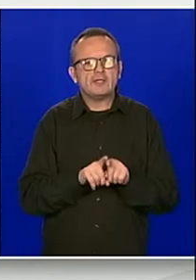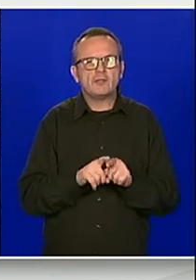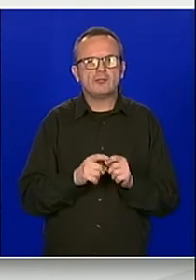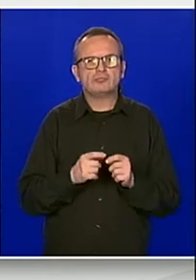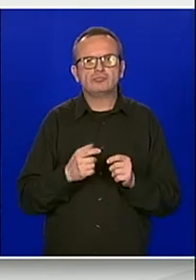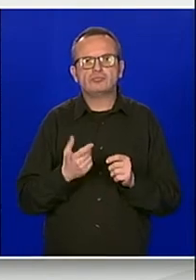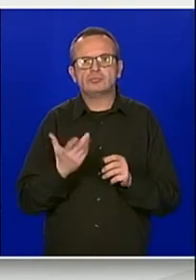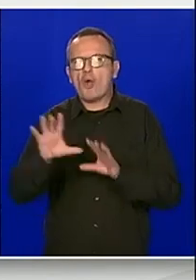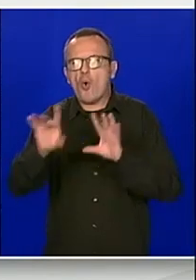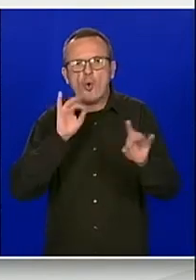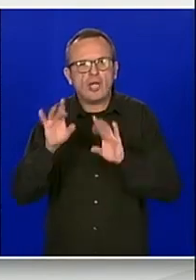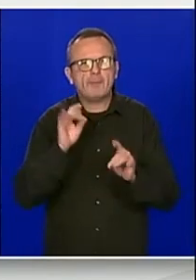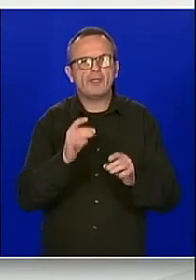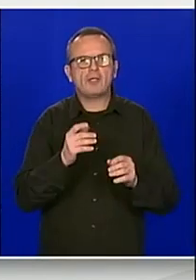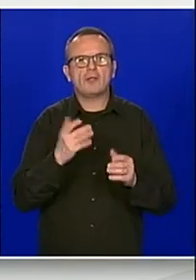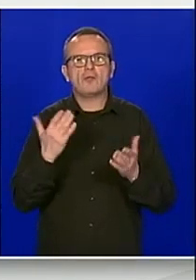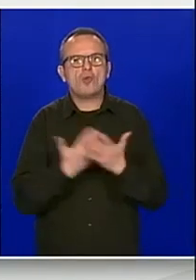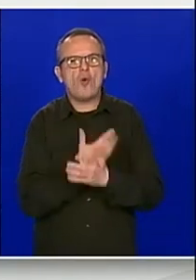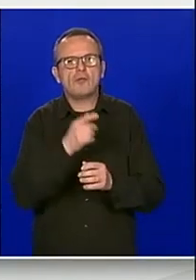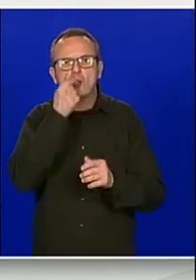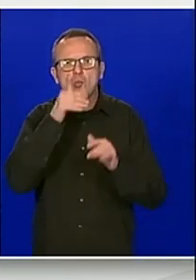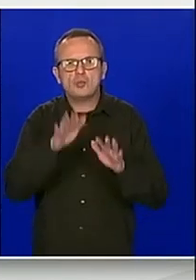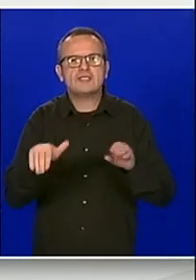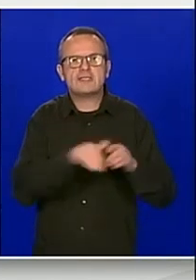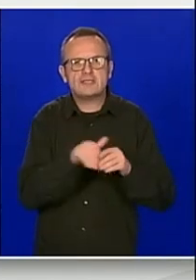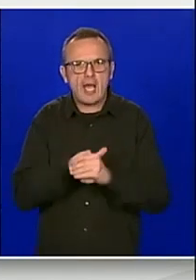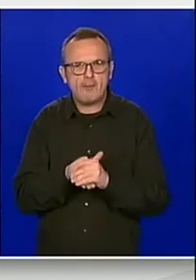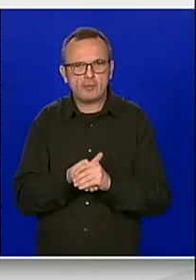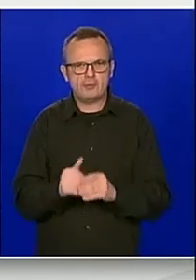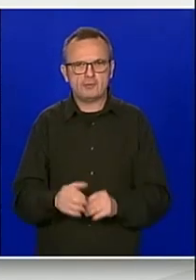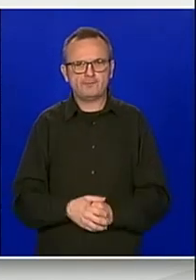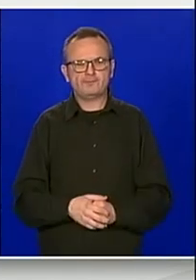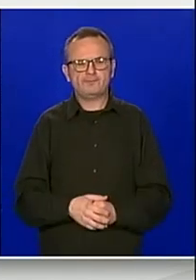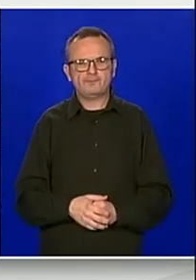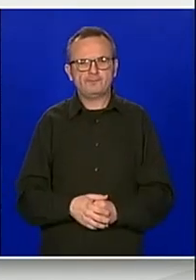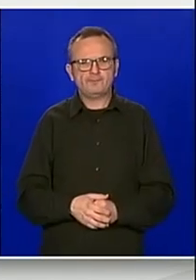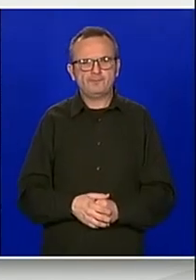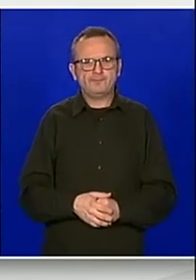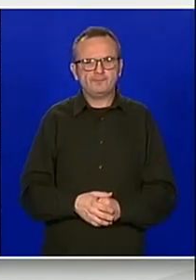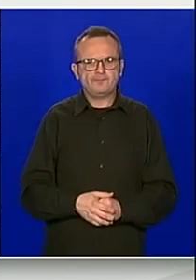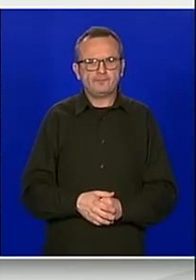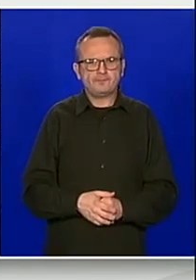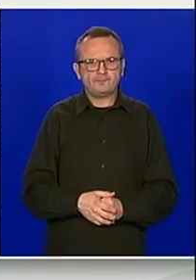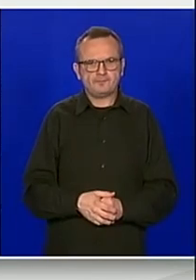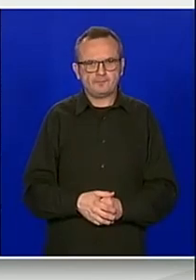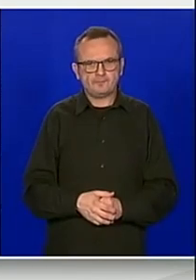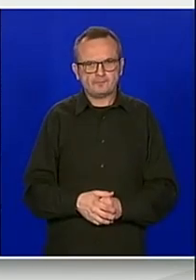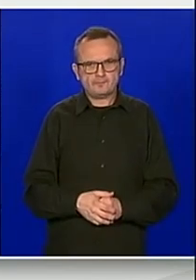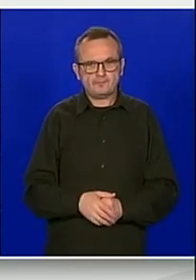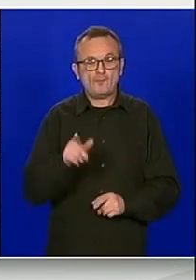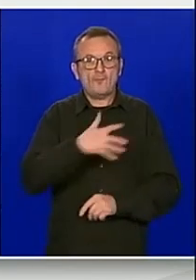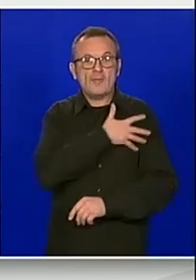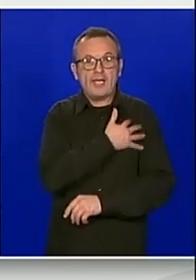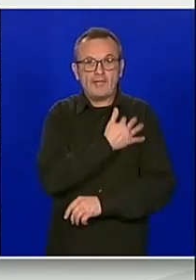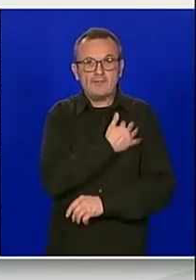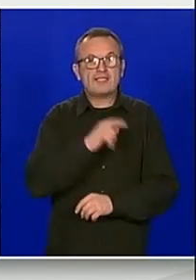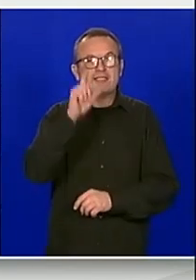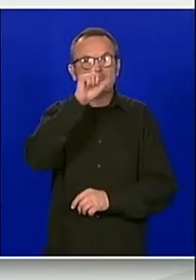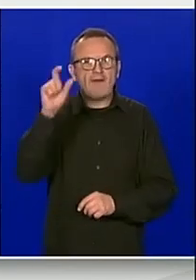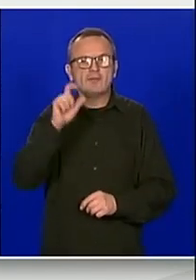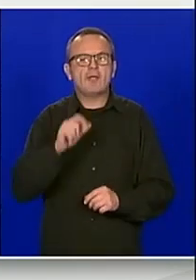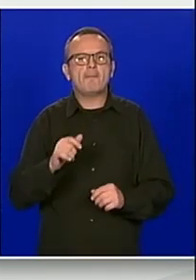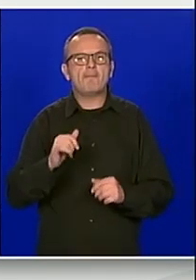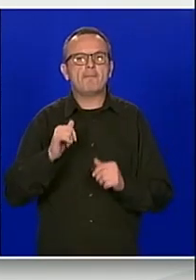selekciju. Za uvođenje novog IT sustava za upravljanje ljudskim potencijalima Hrvatskom zavodu za mirovinsko